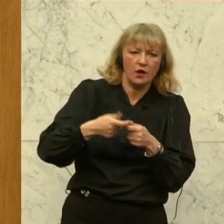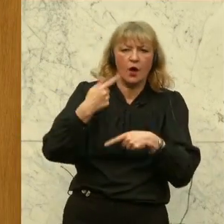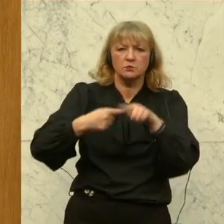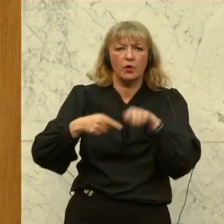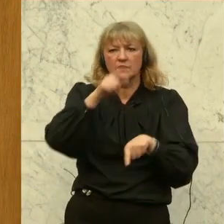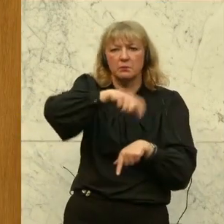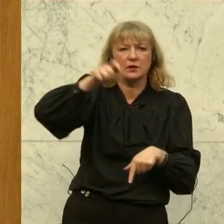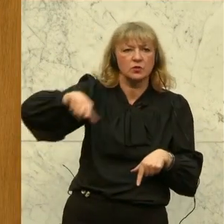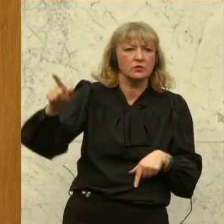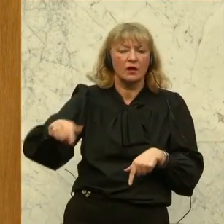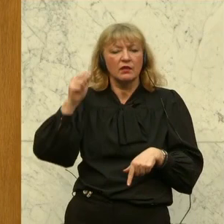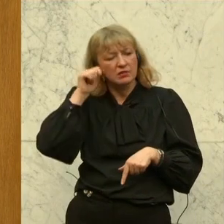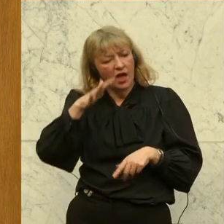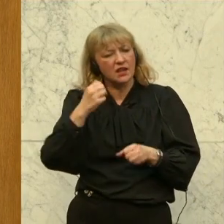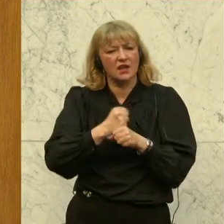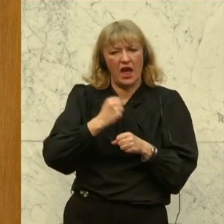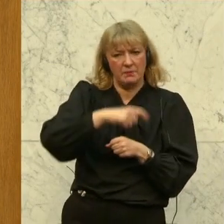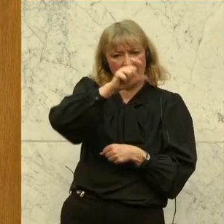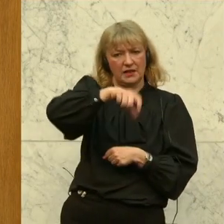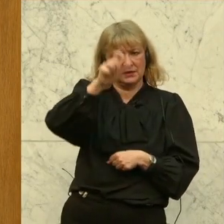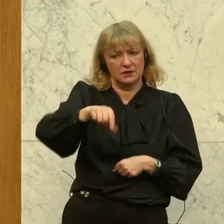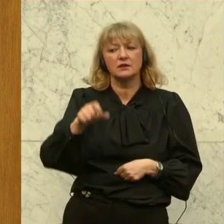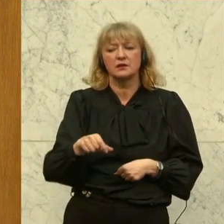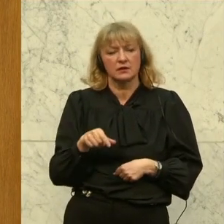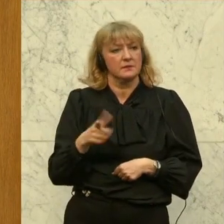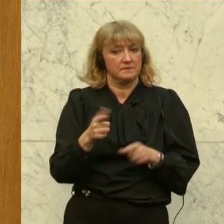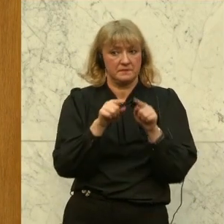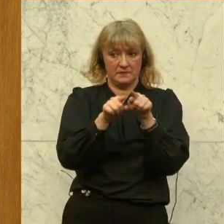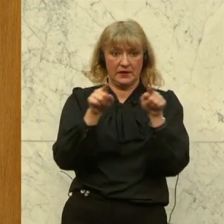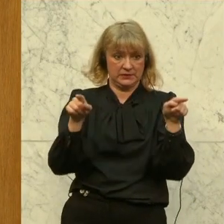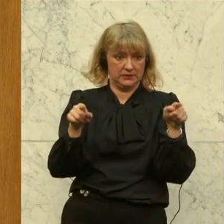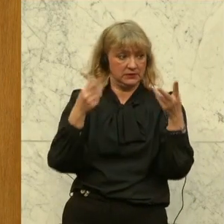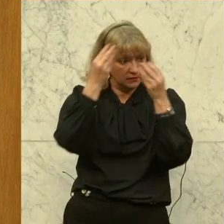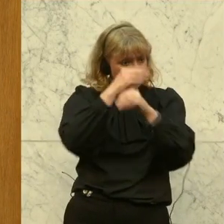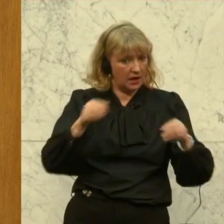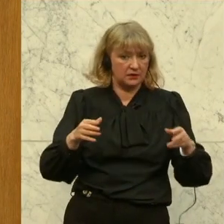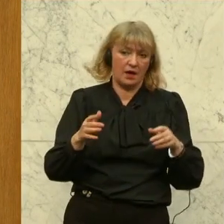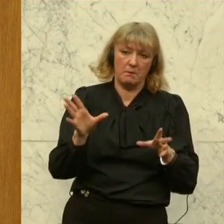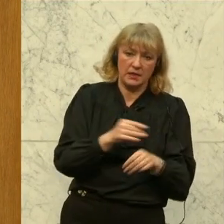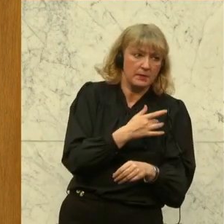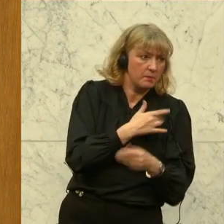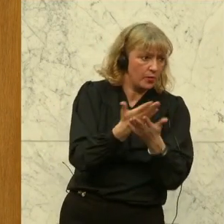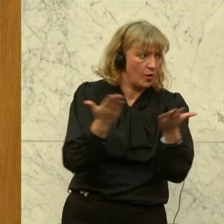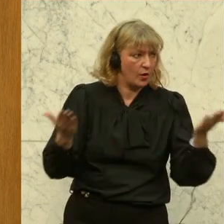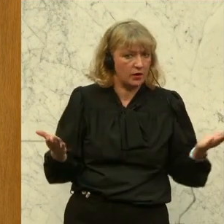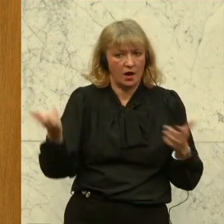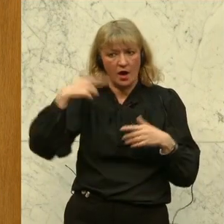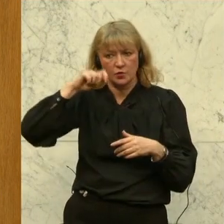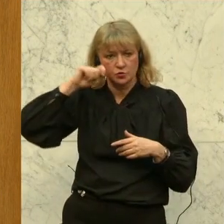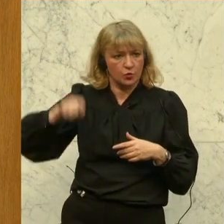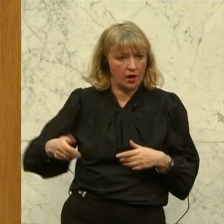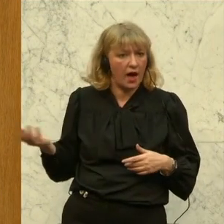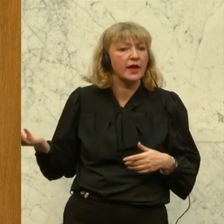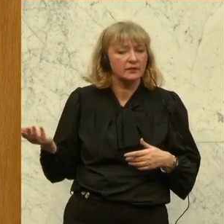Politik, die täglich daran arbeiten, dass Sie, sehr geehrte Mitbürgerinnen und Mitbürger aus der Ukraine,